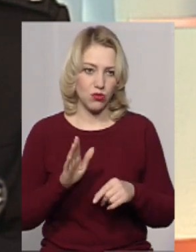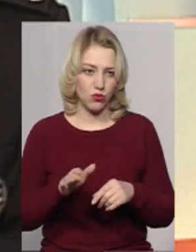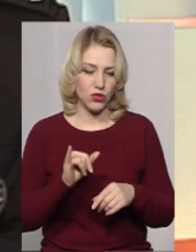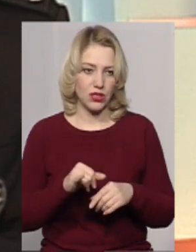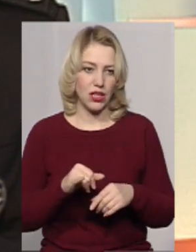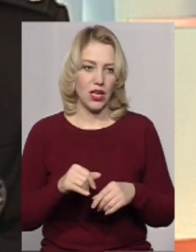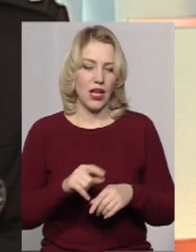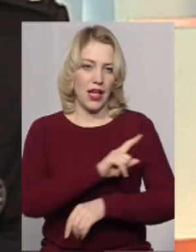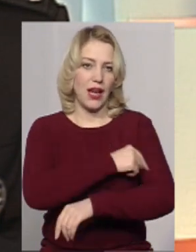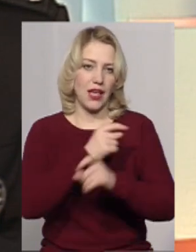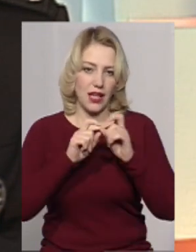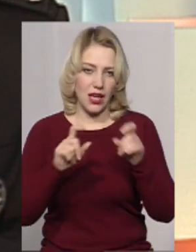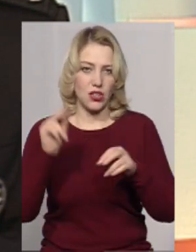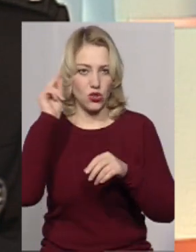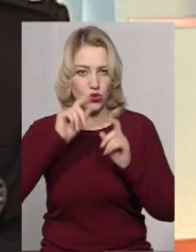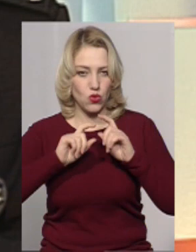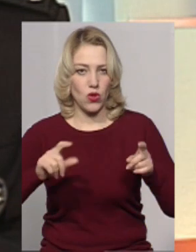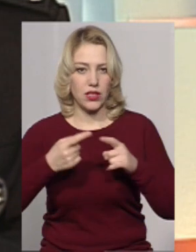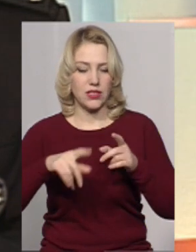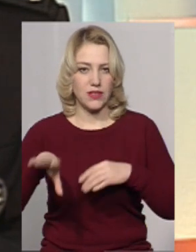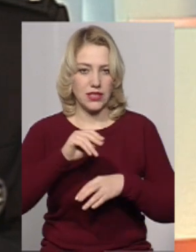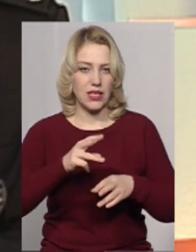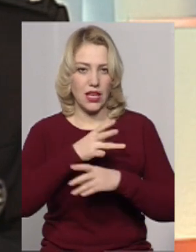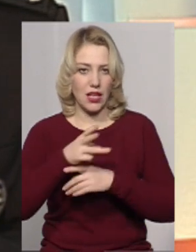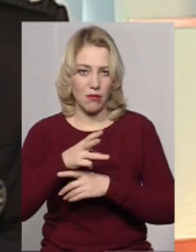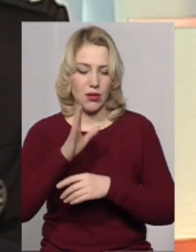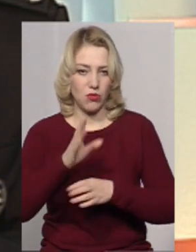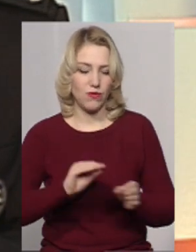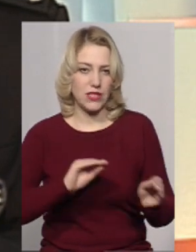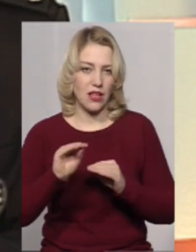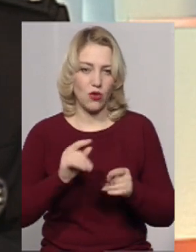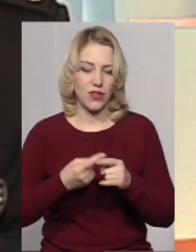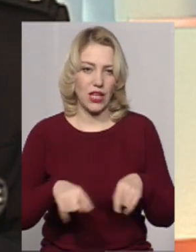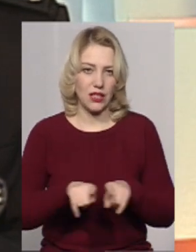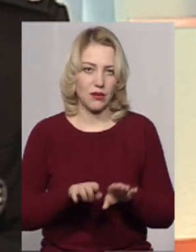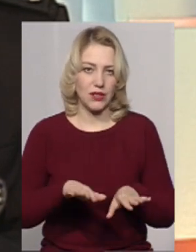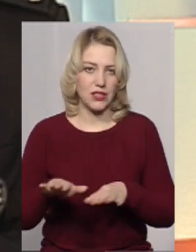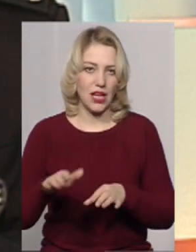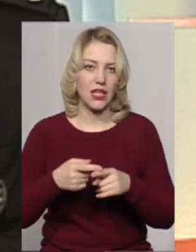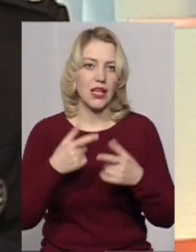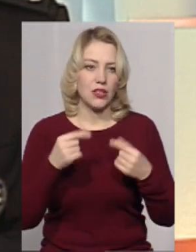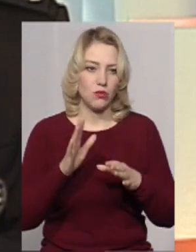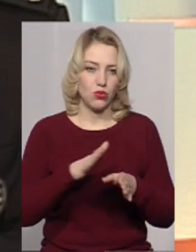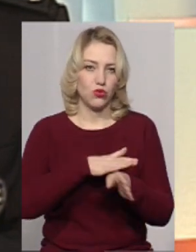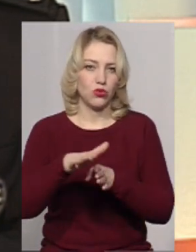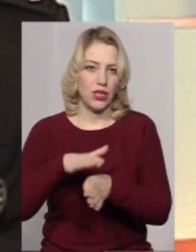лікарні, це будуть школи, але всі ці камери ми будемо встановлювати в тих місцях, що було дотримано